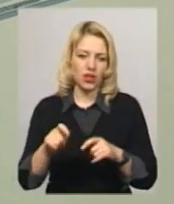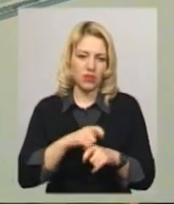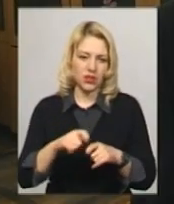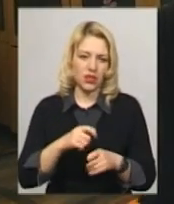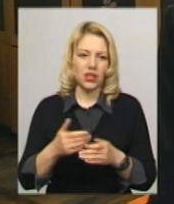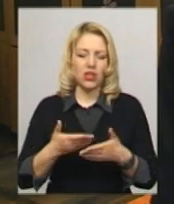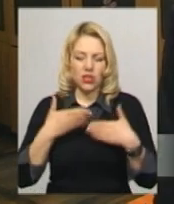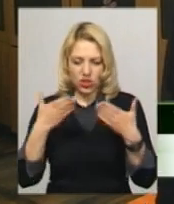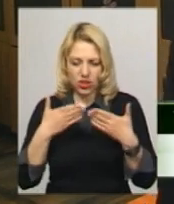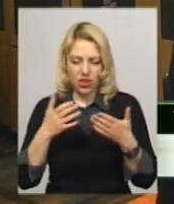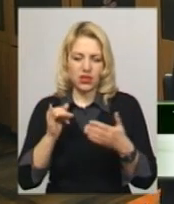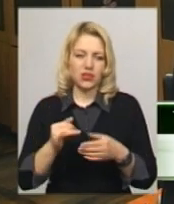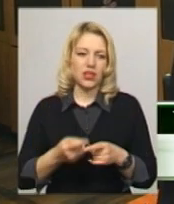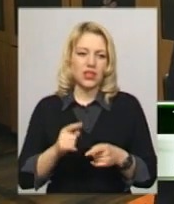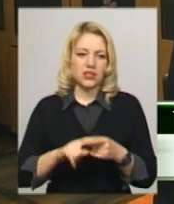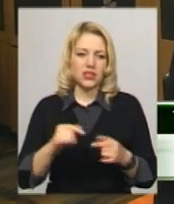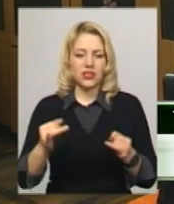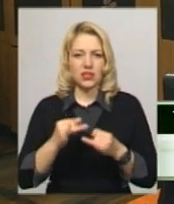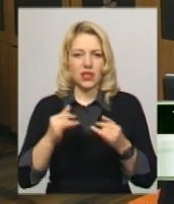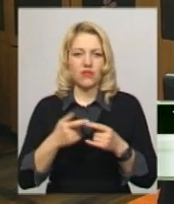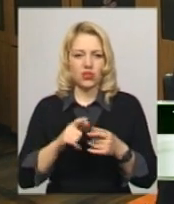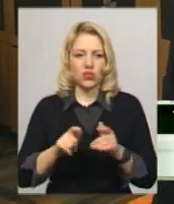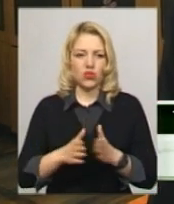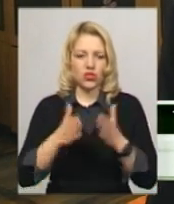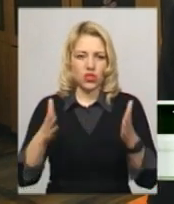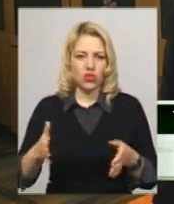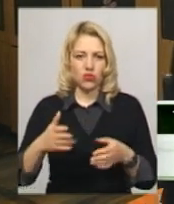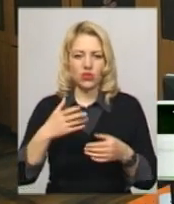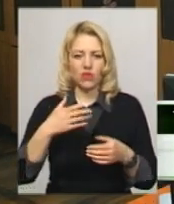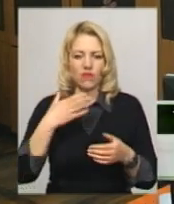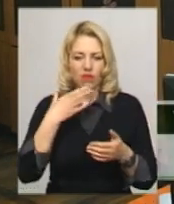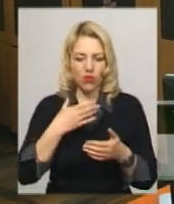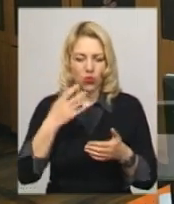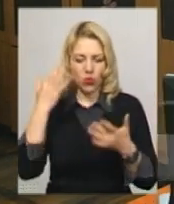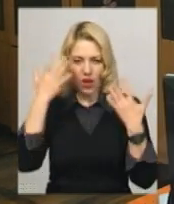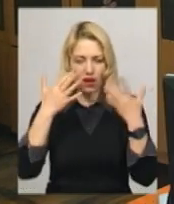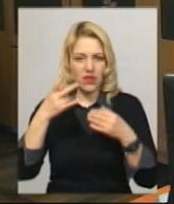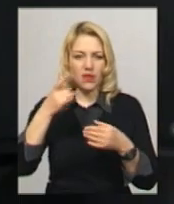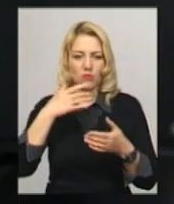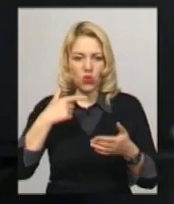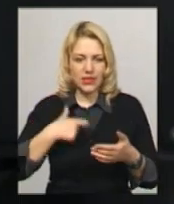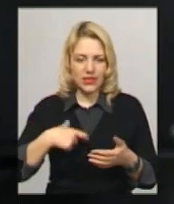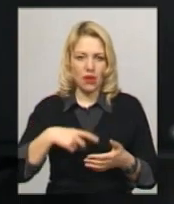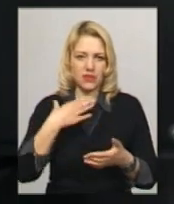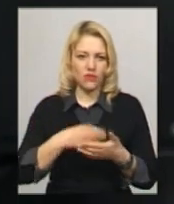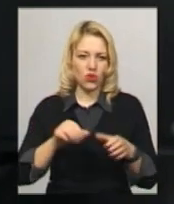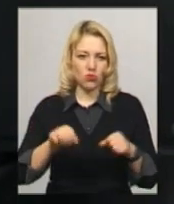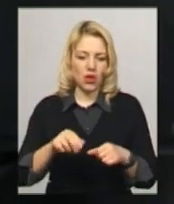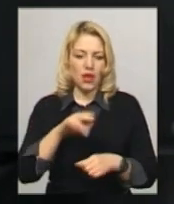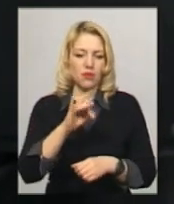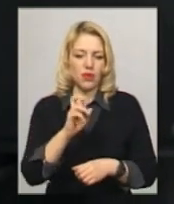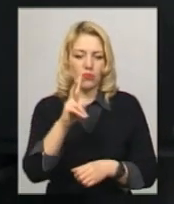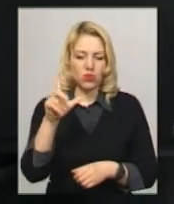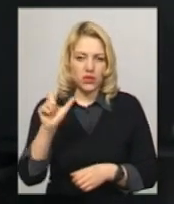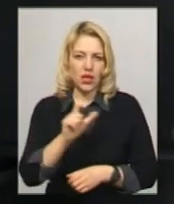верстати. Це дуже цікаво. Ти цим розширюєш якісь власні уявлення про себе навіть, про свої можливості. Сьогодні прибузь Казуря –